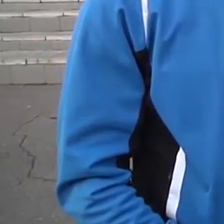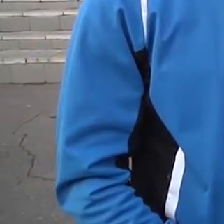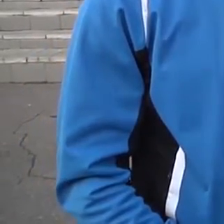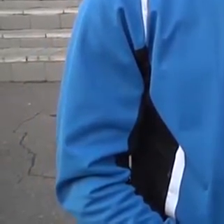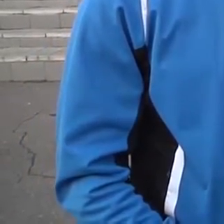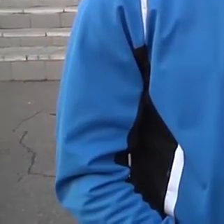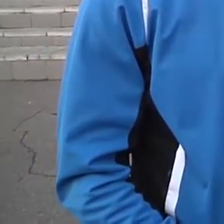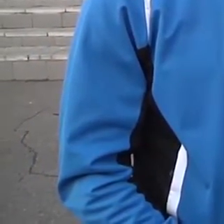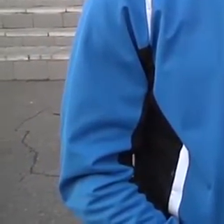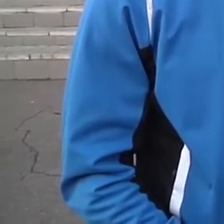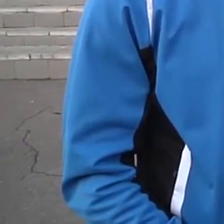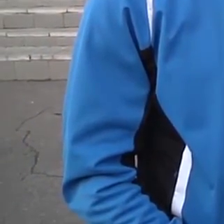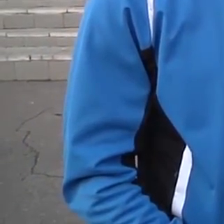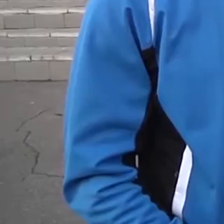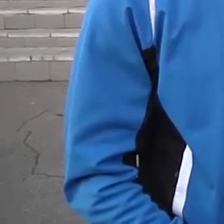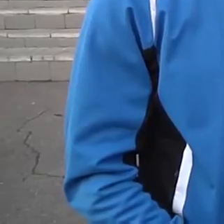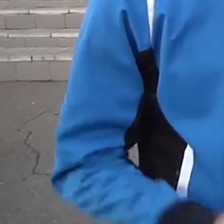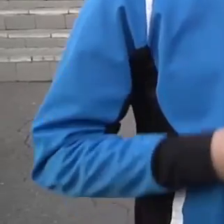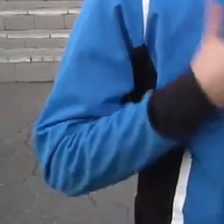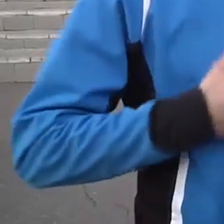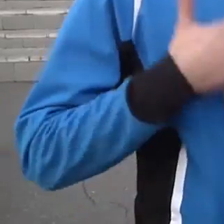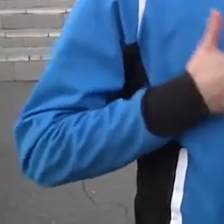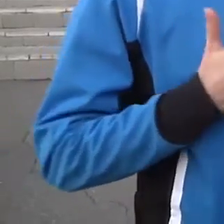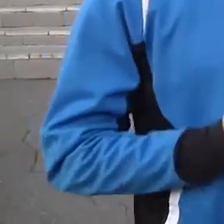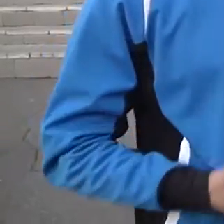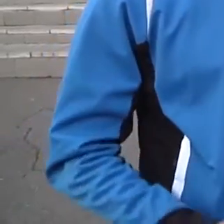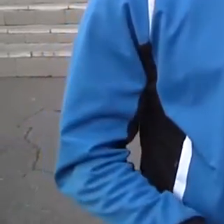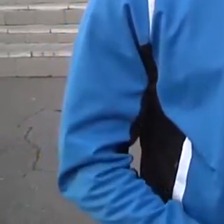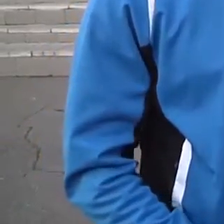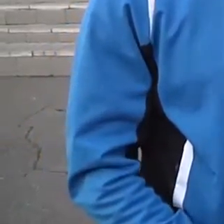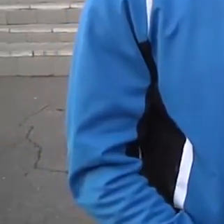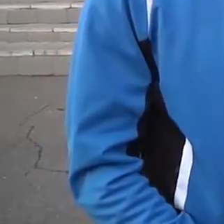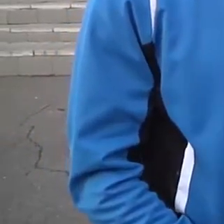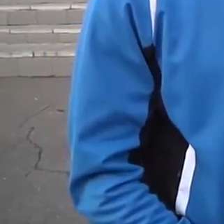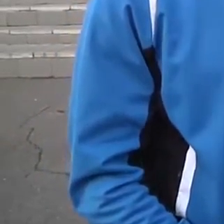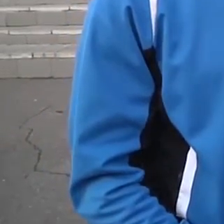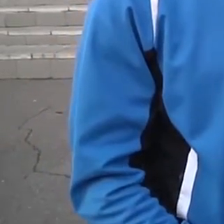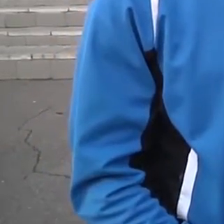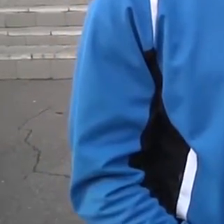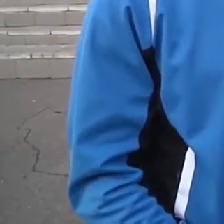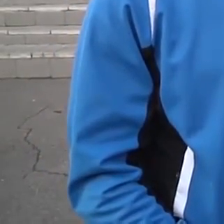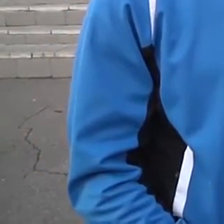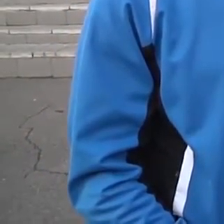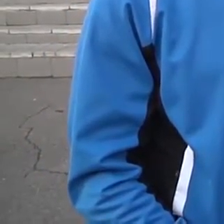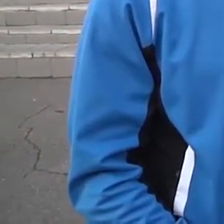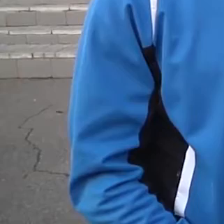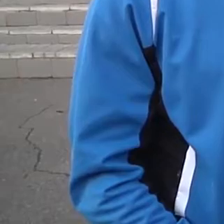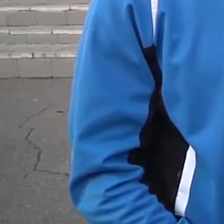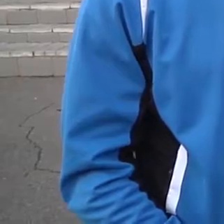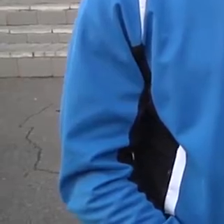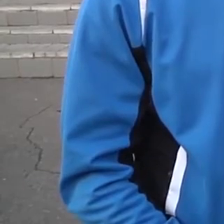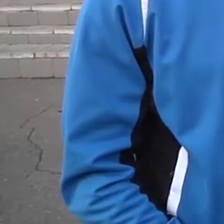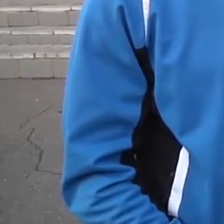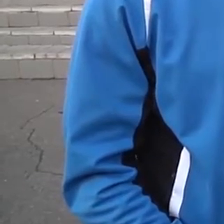Спокійно, вдячний тренерам своїм за те, що його тренували і звичайно, що радість була.